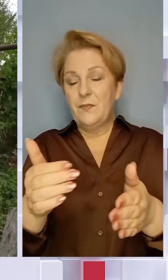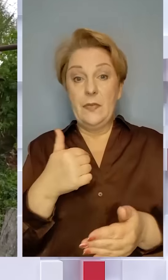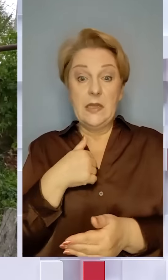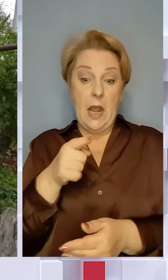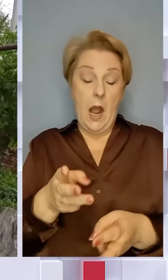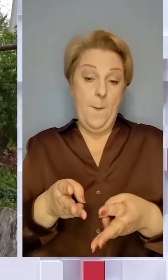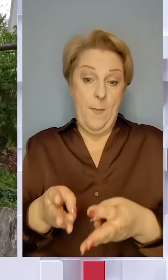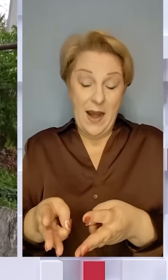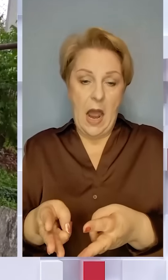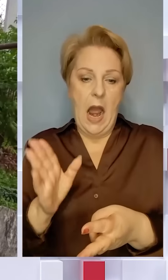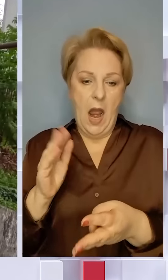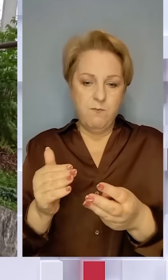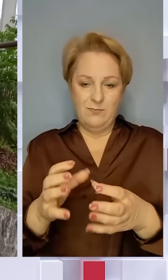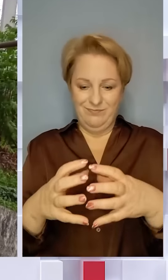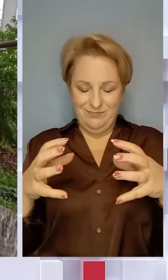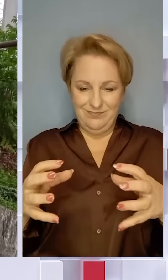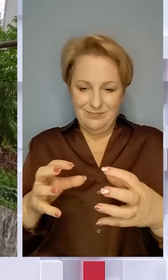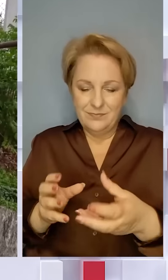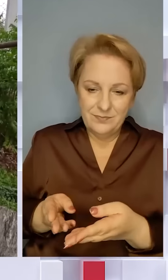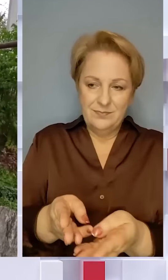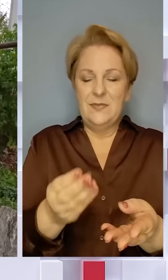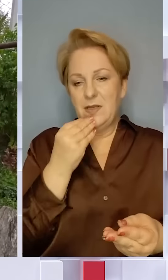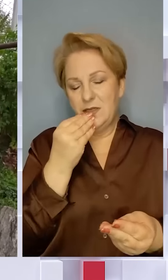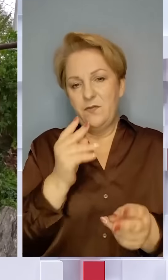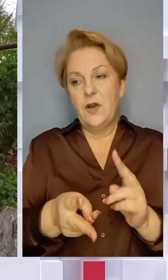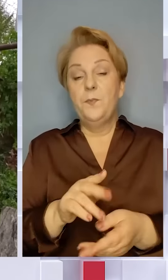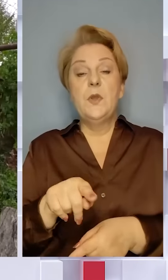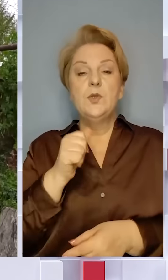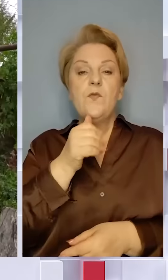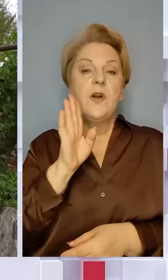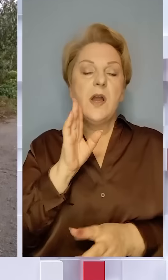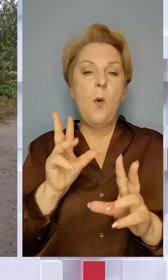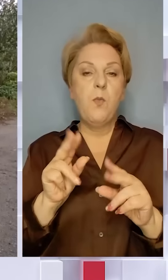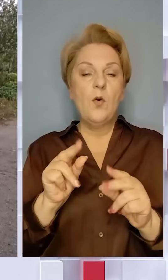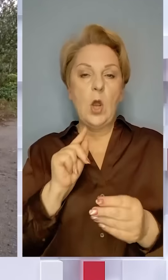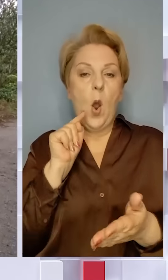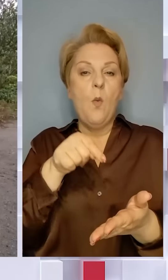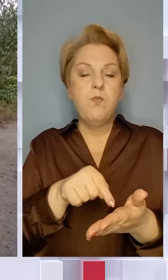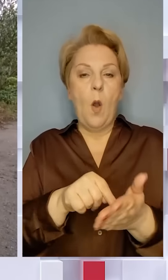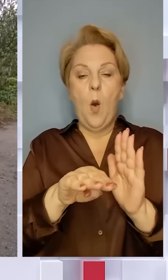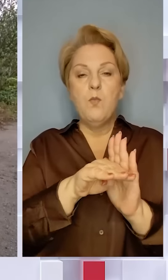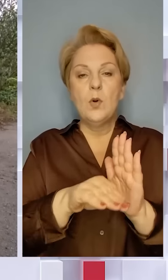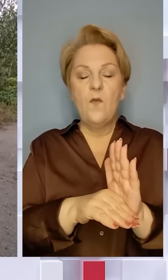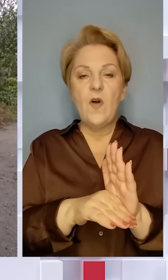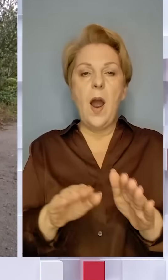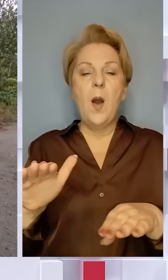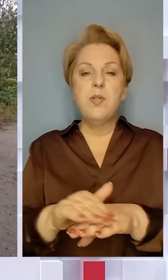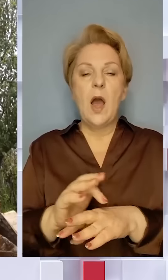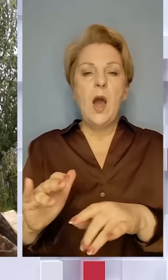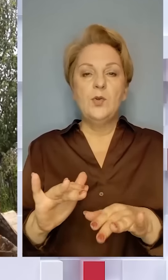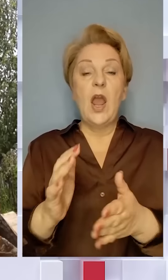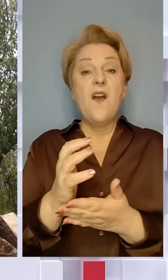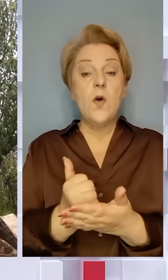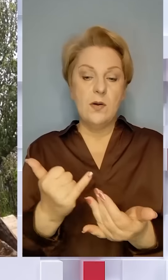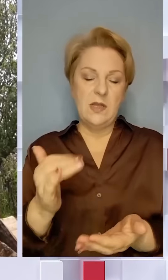тим підпалюю, а тоді дровцями вже їсточки ваю. Цього року жінці пощастило, потрапила під програму благодійного фонду. І